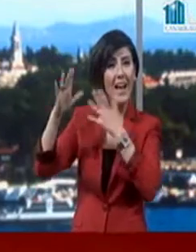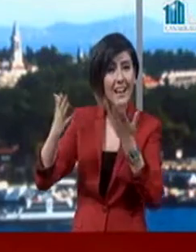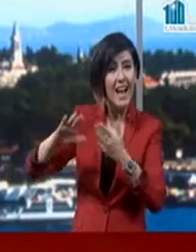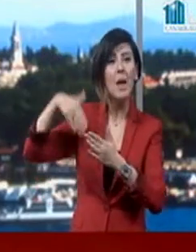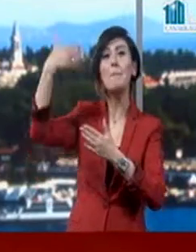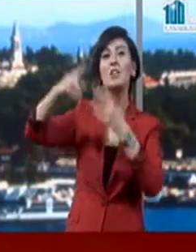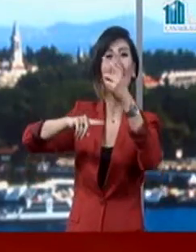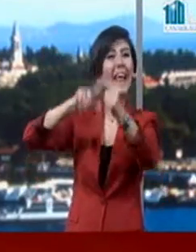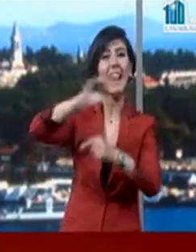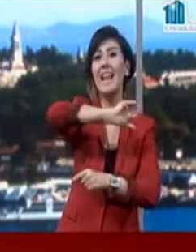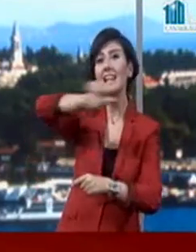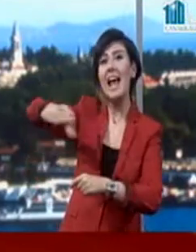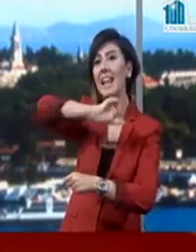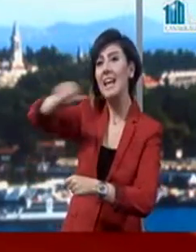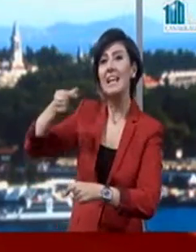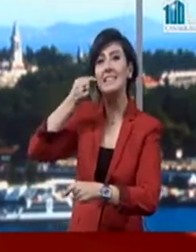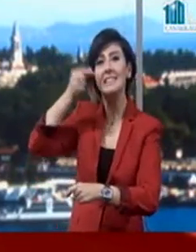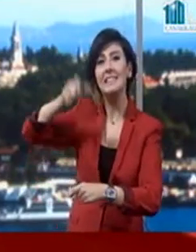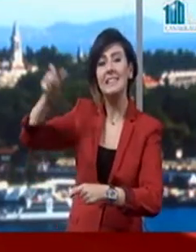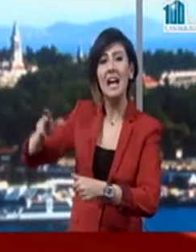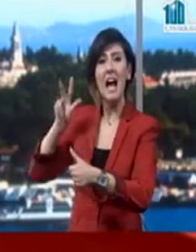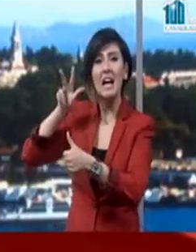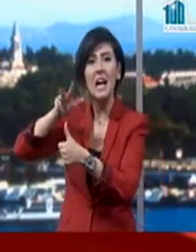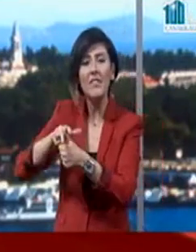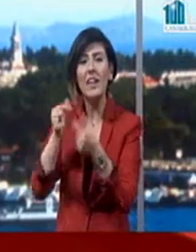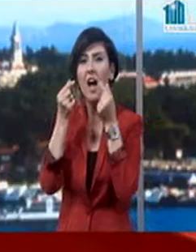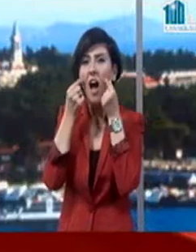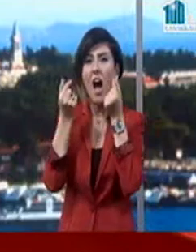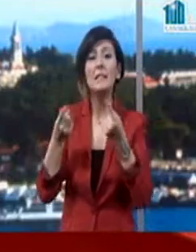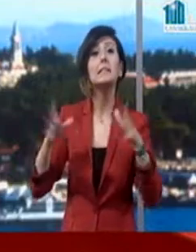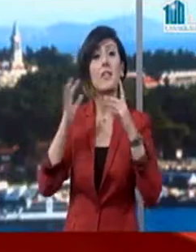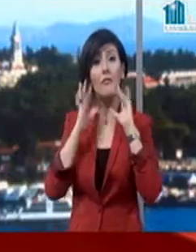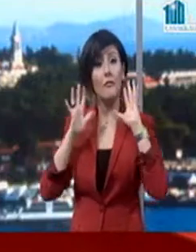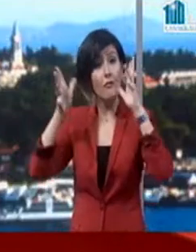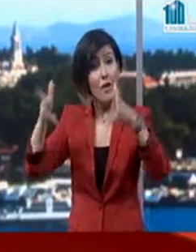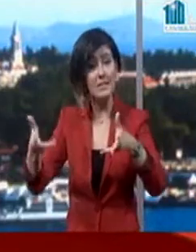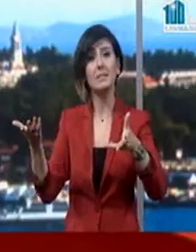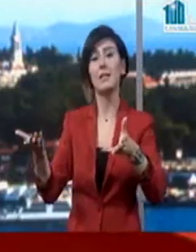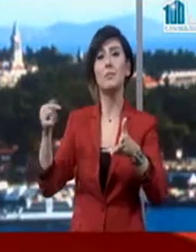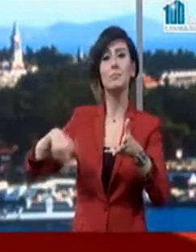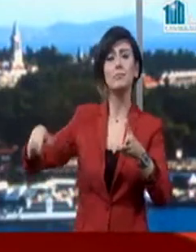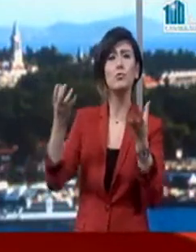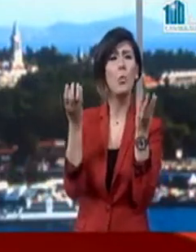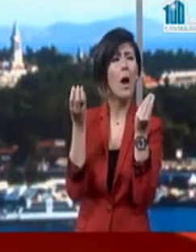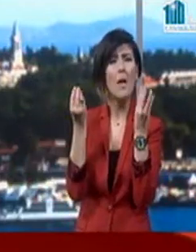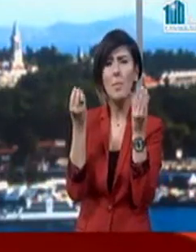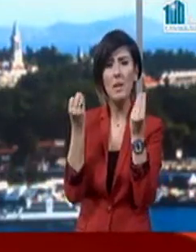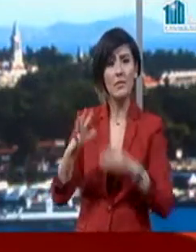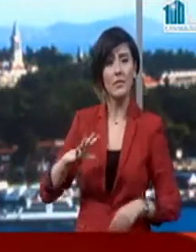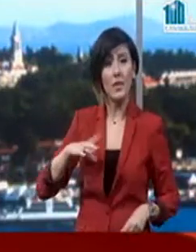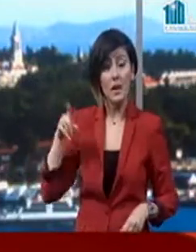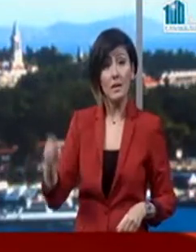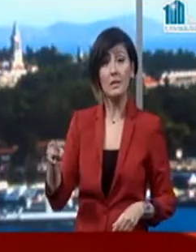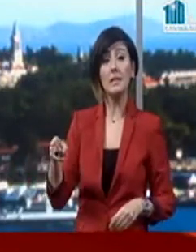başka illerden gelen vatandaşların katılımının önünde engel değil. Şehrin her noktasında çok büyük kalabalık var. Buradaki